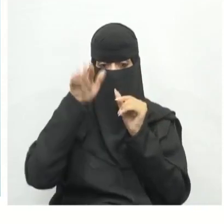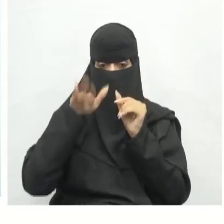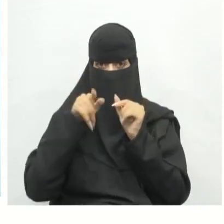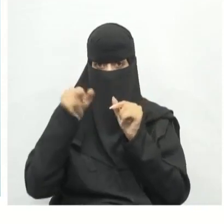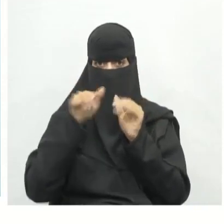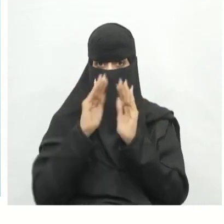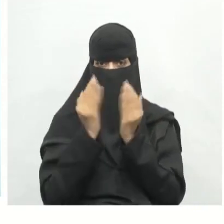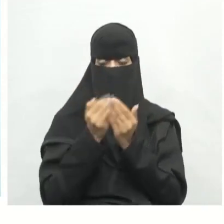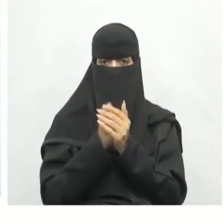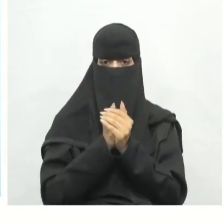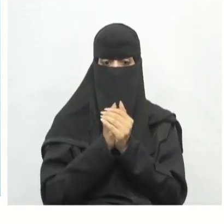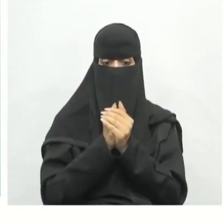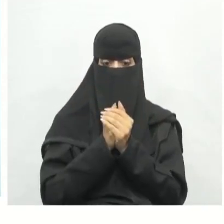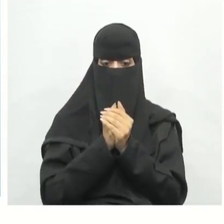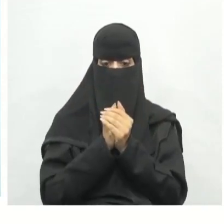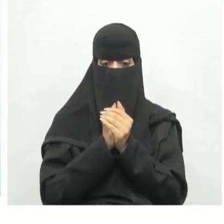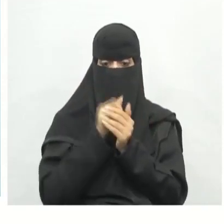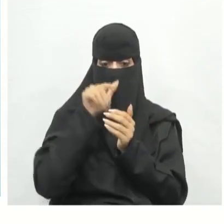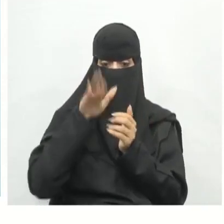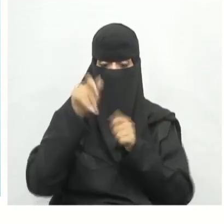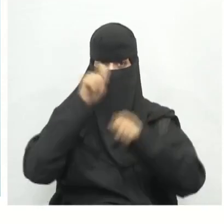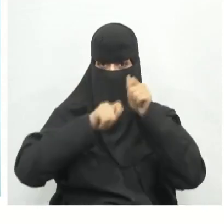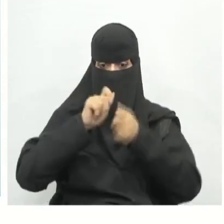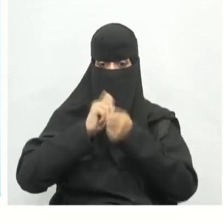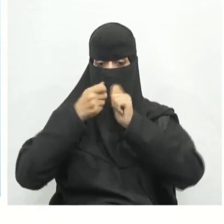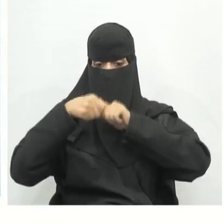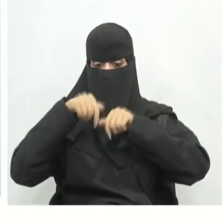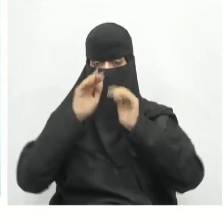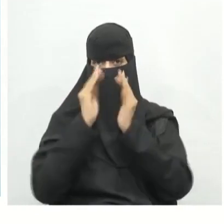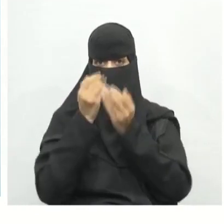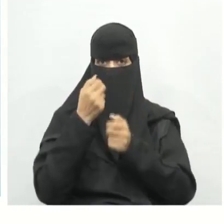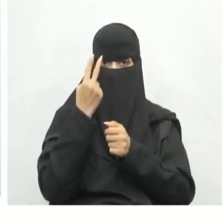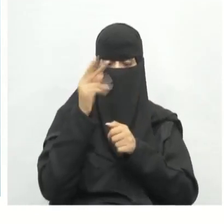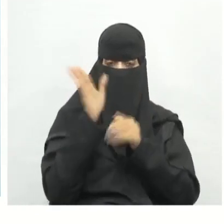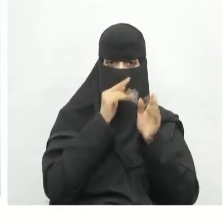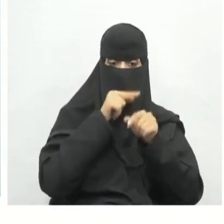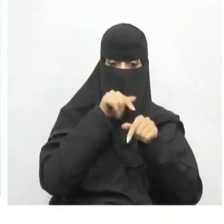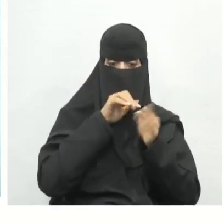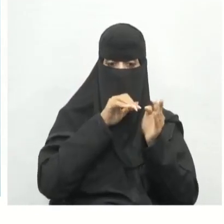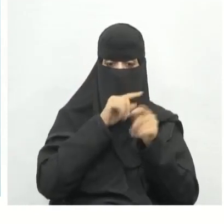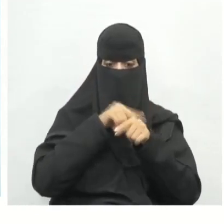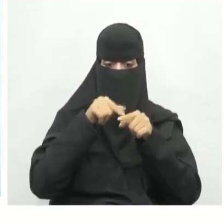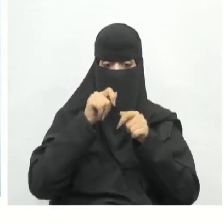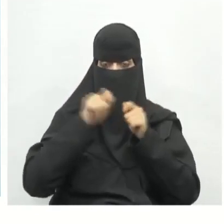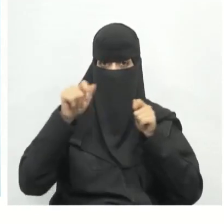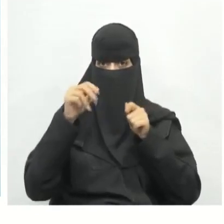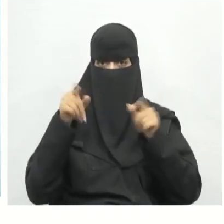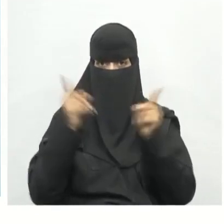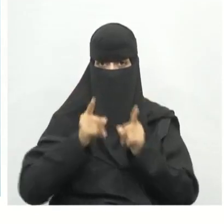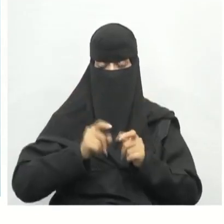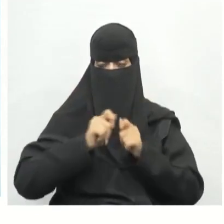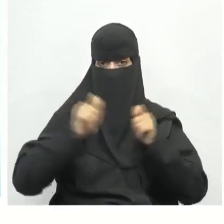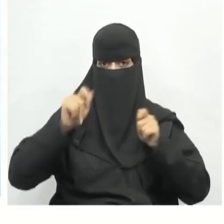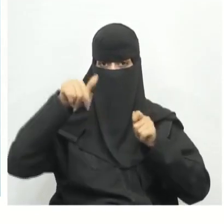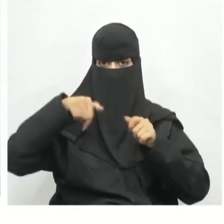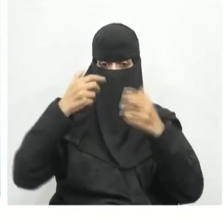الشكل وتتم عملية تحويل الشكل الثلاثي الأبعاد عن طريق تحديد مسافة